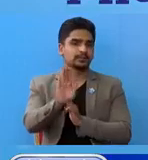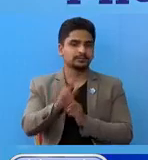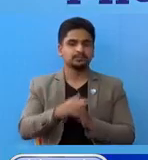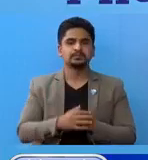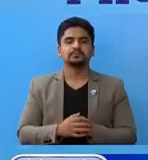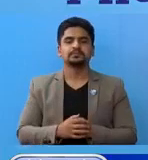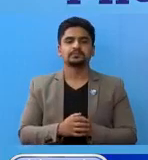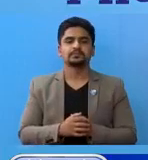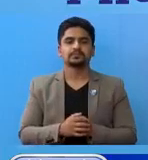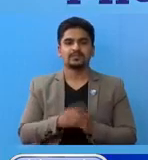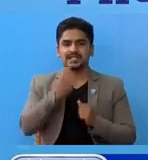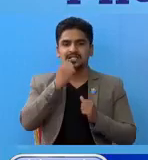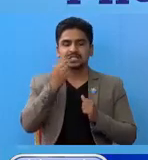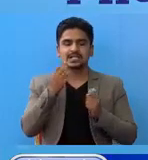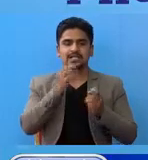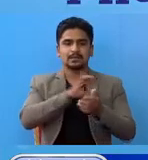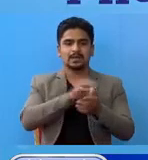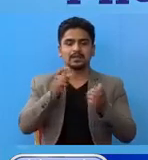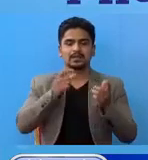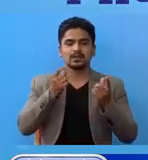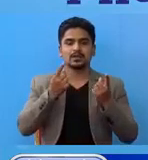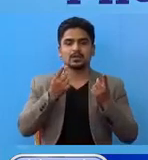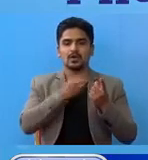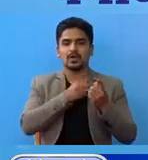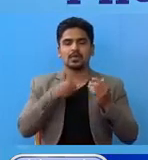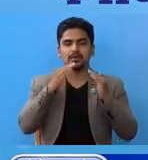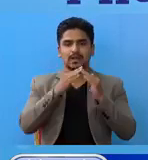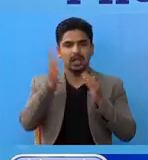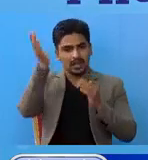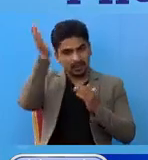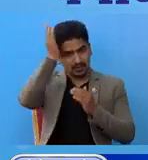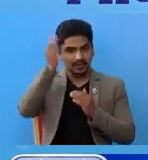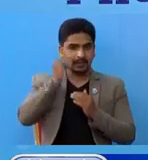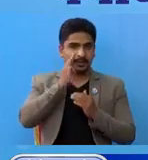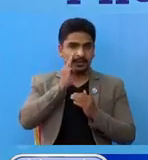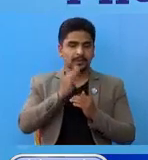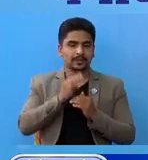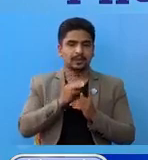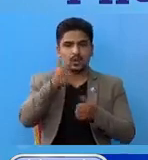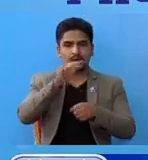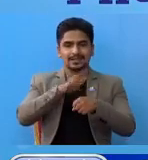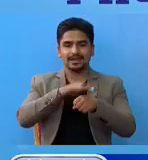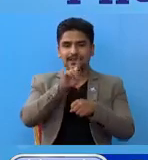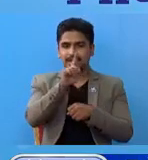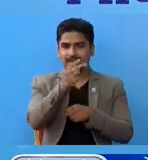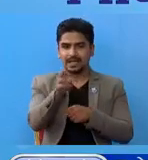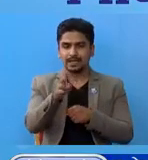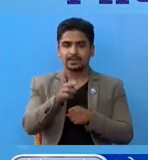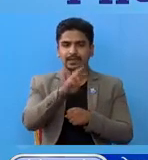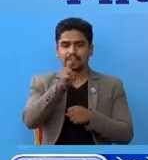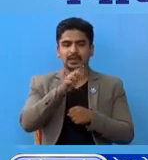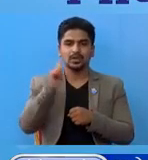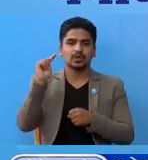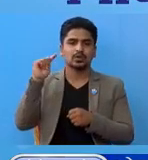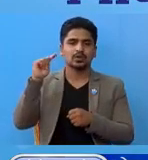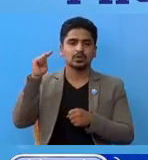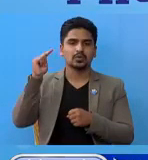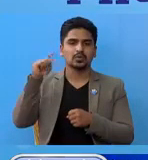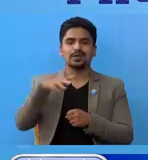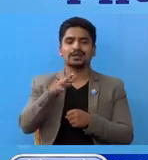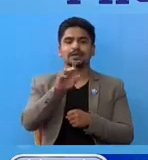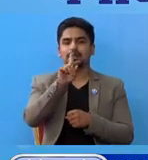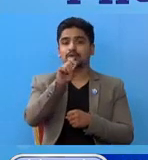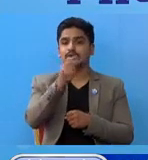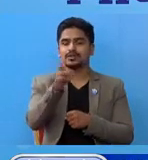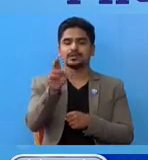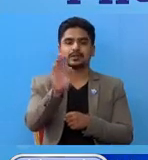हुनुँँँचा। सेती प्रादेशिक अस्पताल पर्योक्षाला धनगडी में अच्छाम का एक जना र कहिलाली का दोस